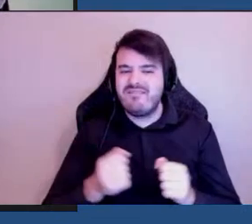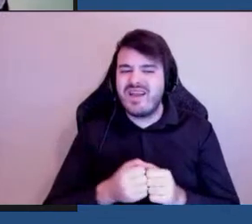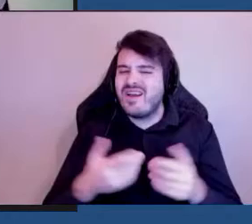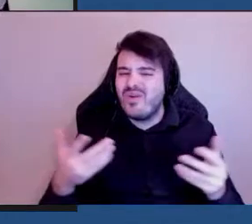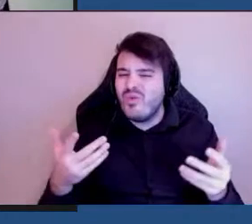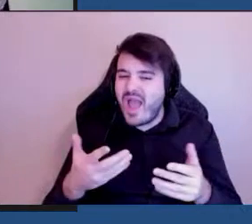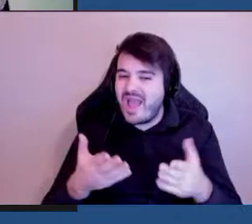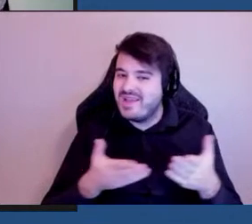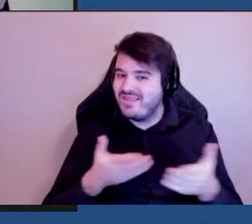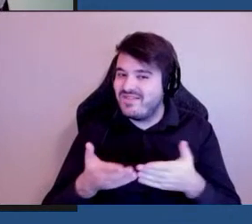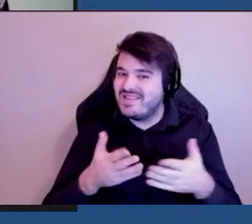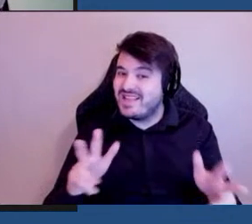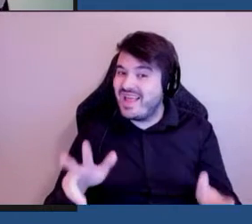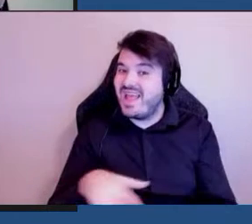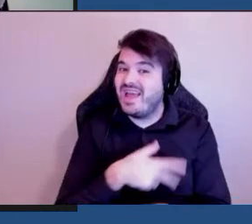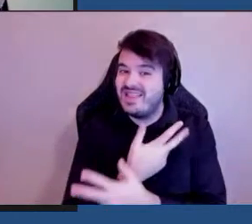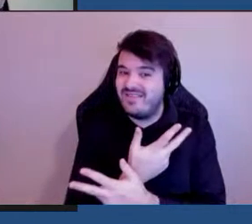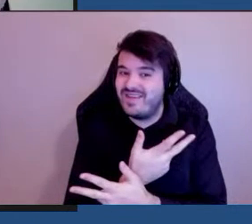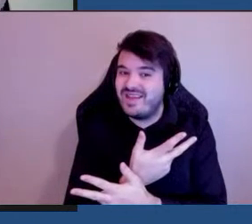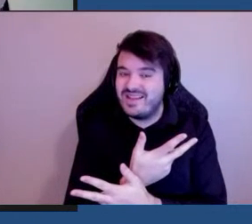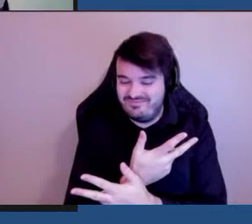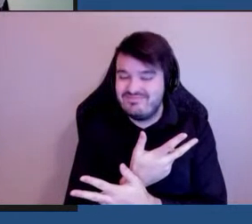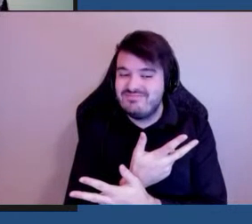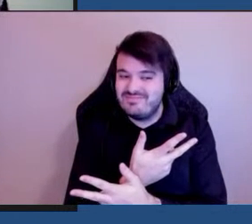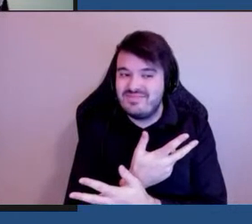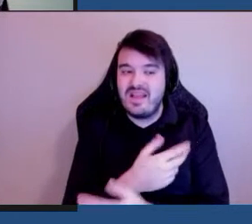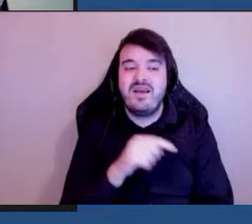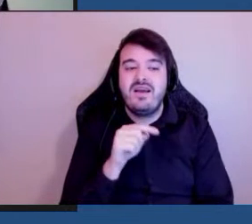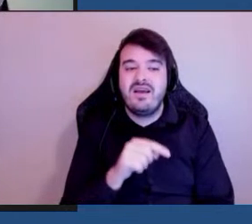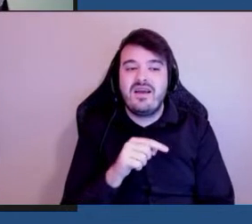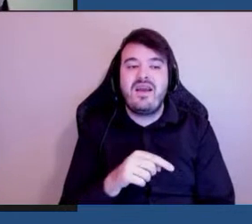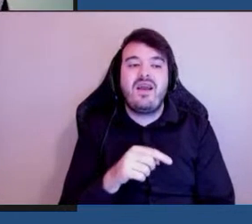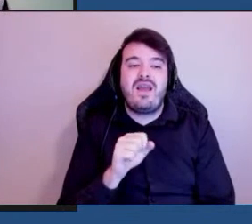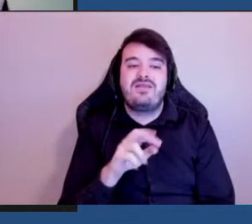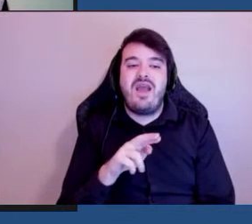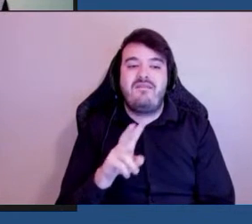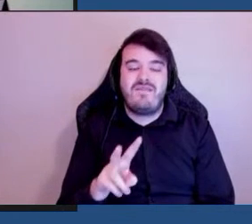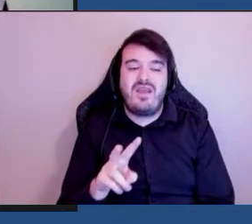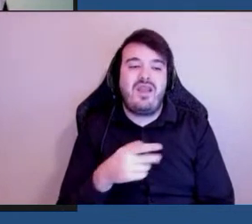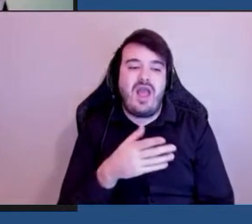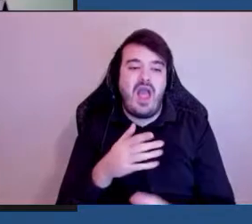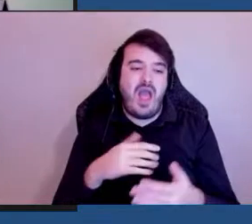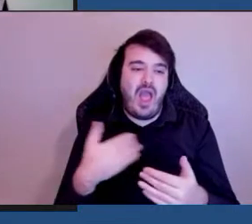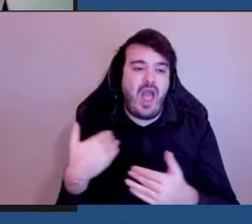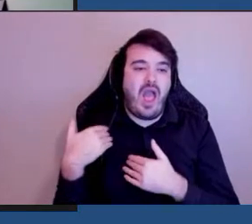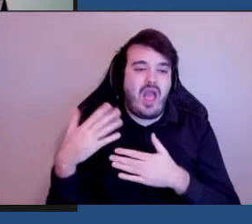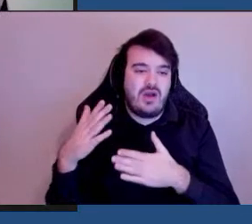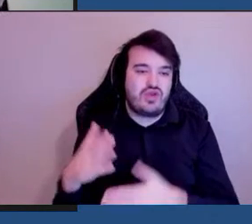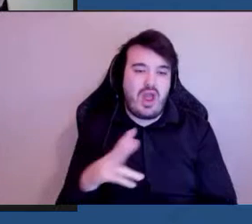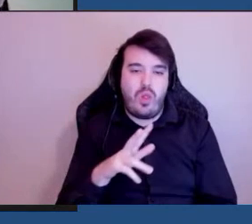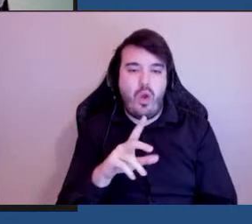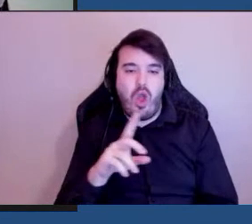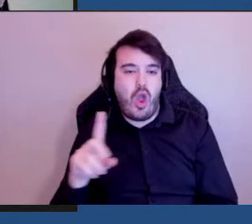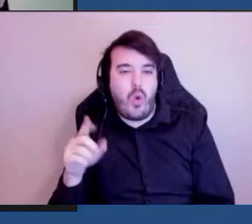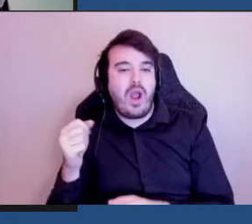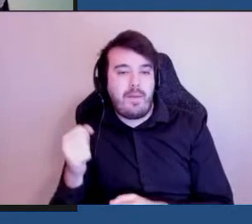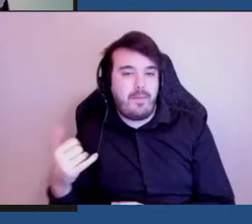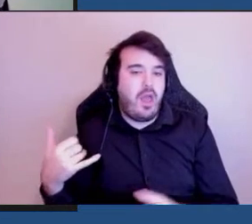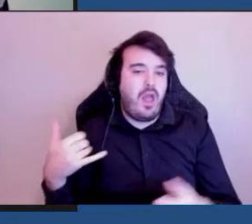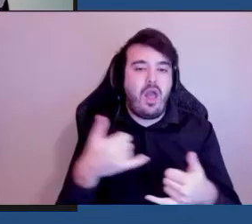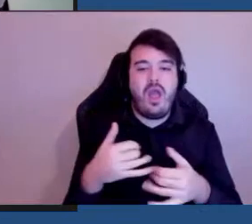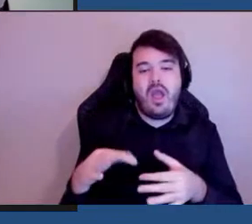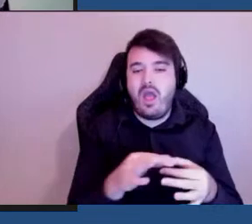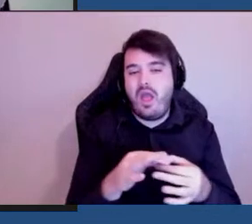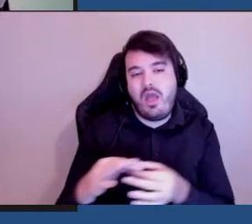le service de relais vidéo le SRV les agents 3-1 peuvent maintenant prendre ces appels vous